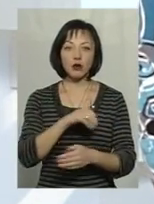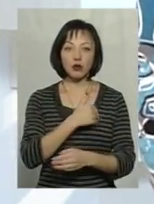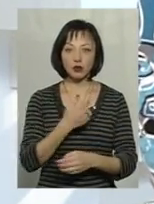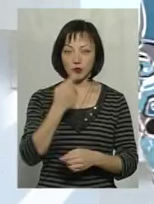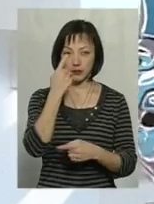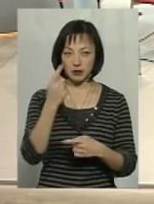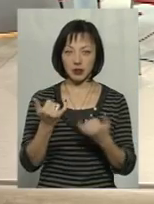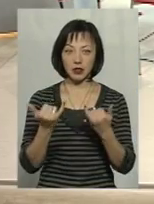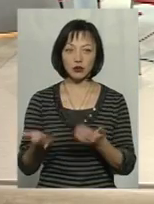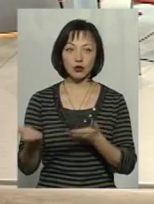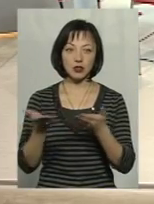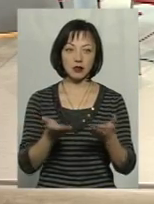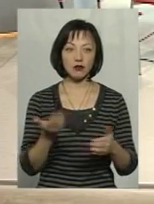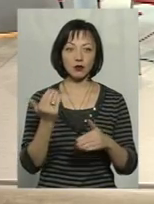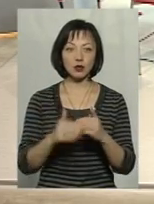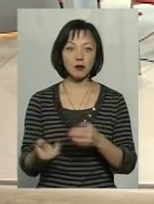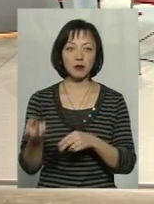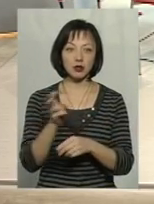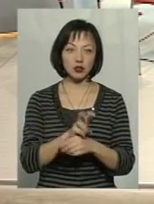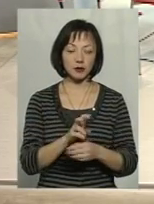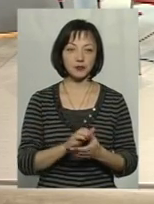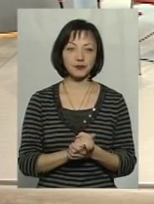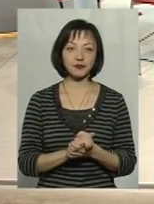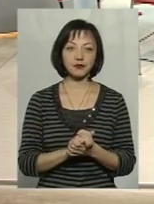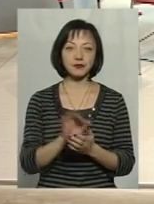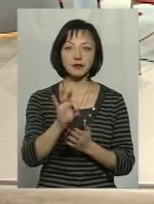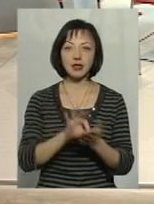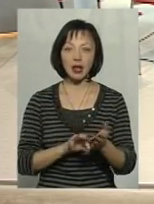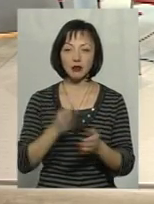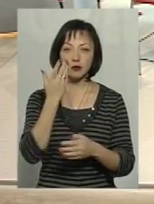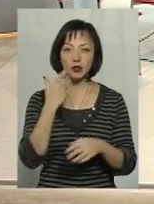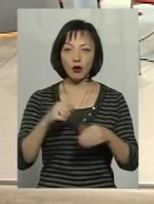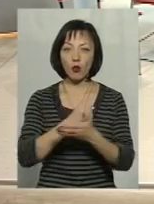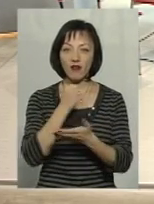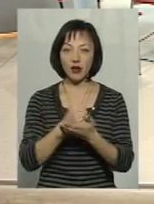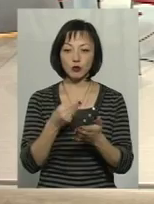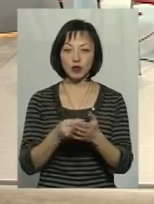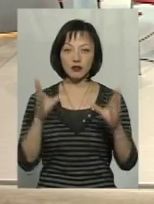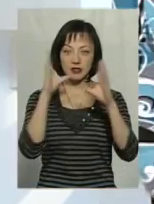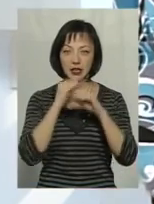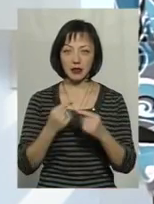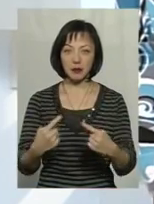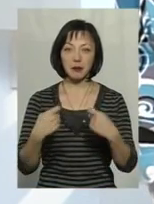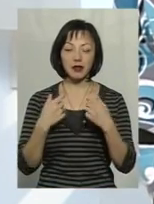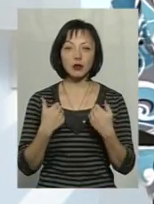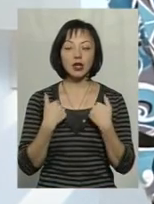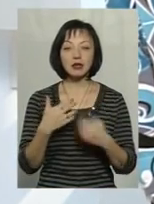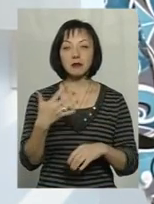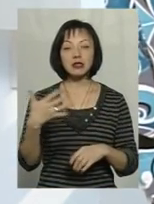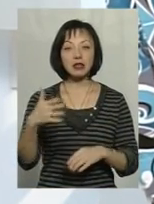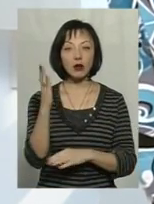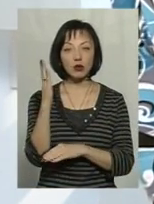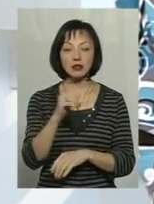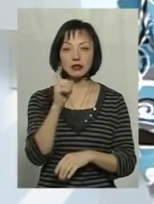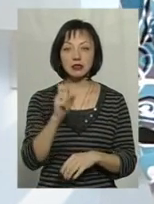-таки до нинішніх гостей, які вже відразу після ухвалення бюджету встигли до нас добігти. 50 голосів